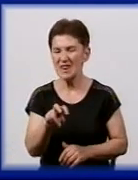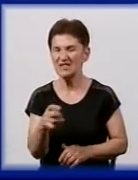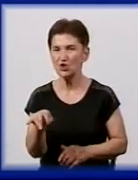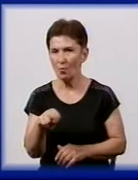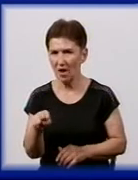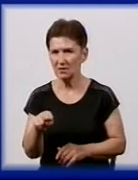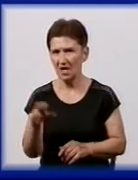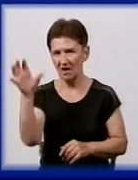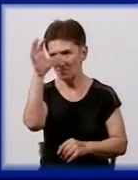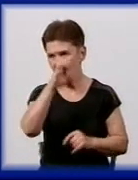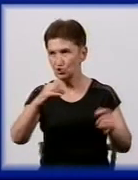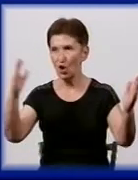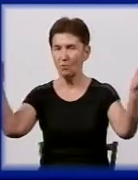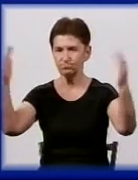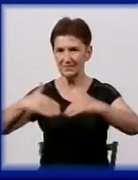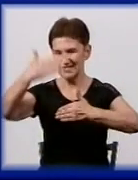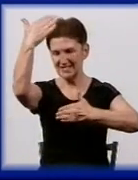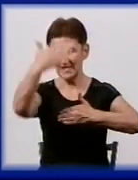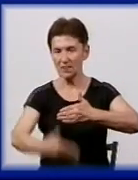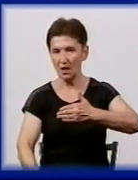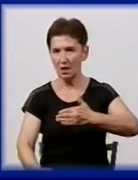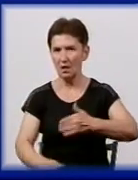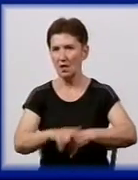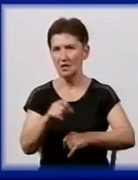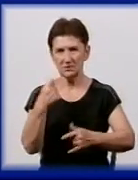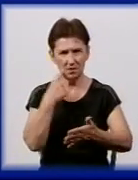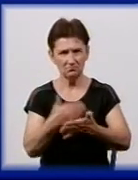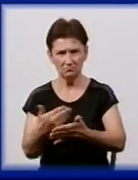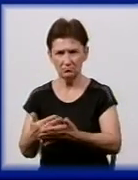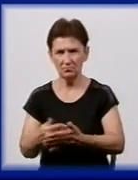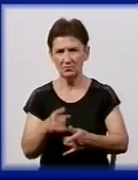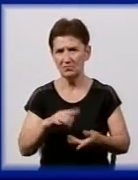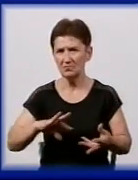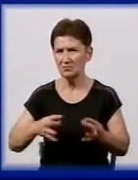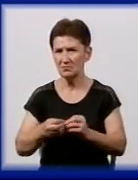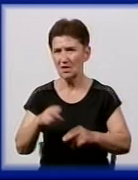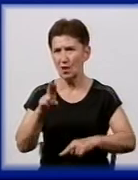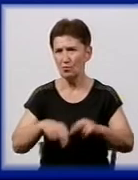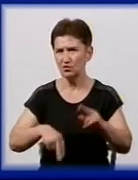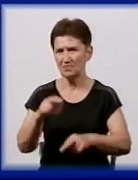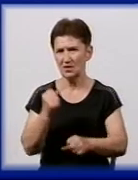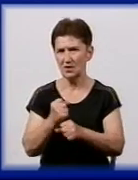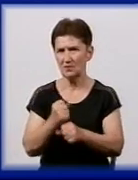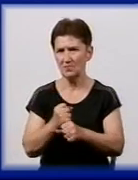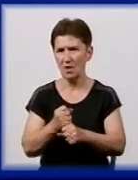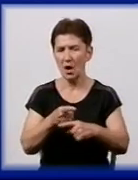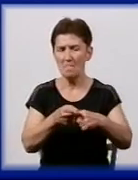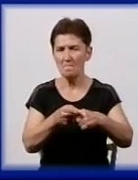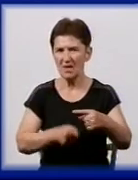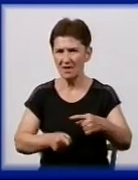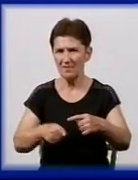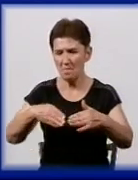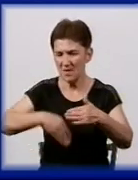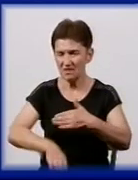вночі обвелилася фасадна стіна. За версією жінок, це сталося внаслідок будівельних робіт у напівпідвальному приміщенні.